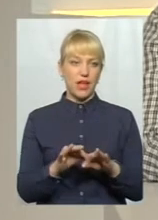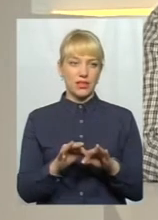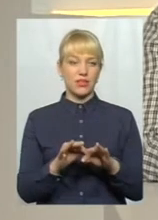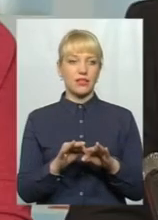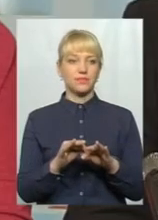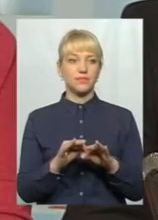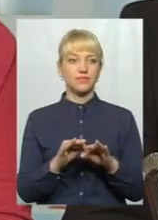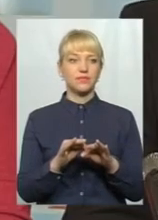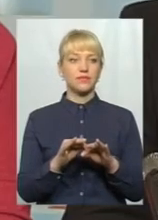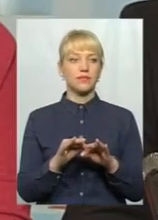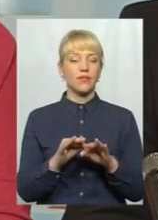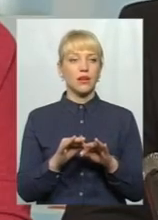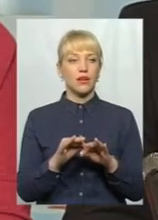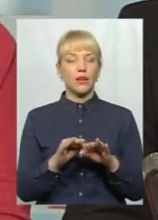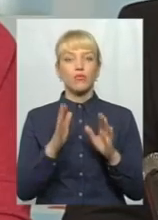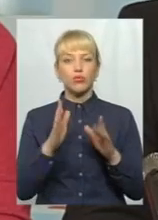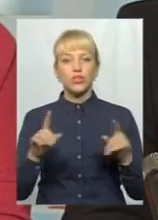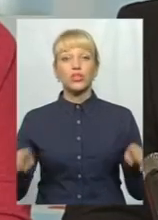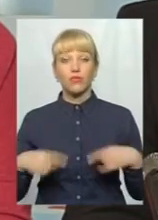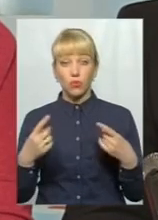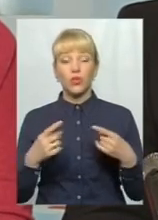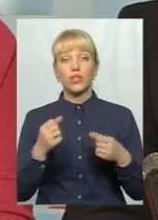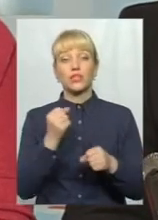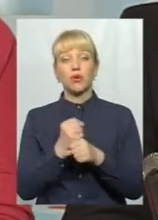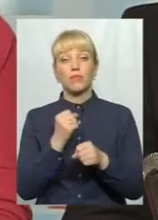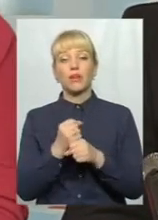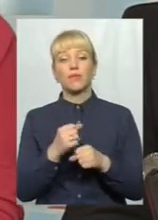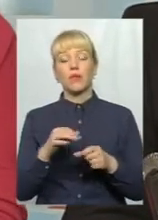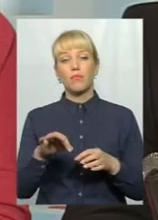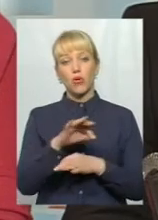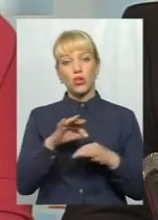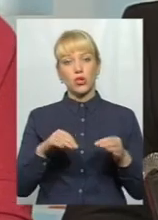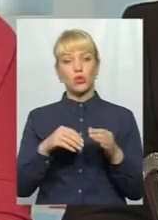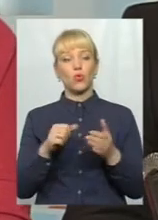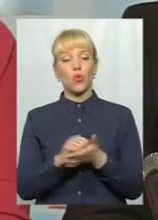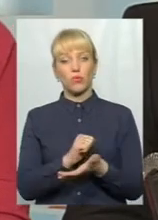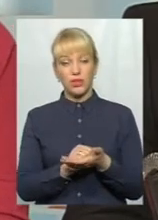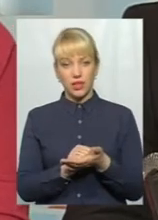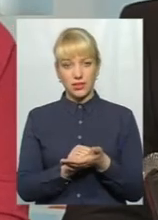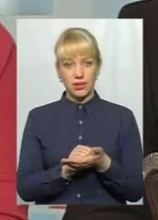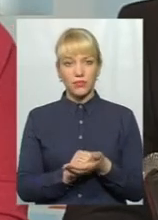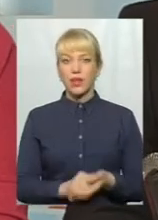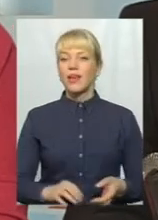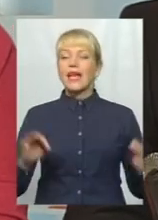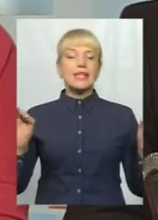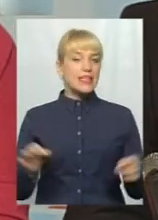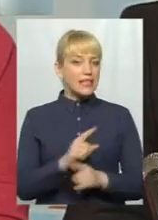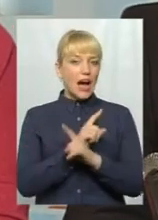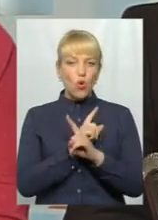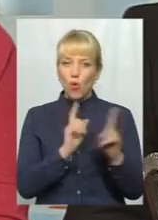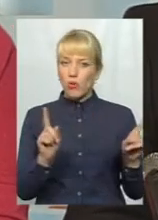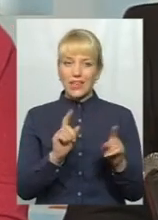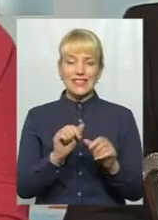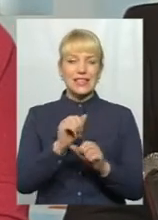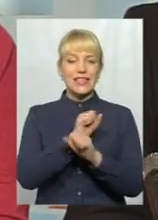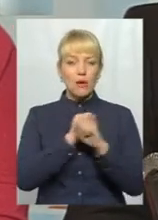відповідна і зроблена проєктно-кошторисна документація. Тому це ні в якому разі не потрібно допускати,